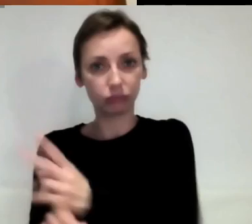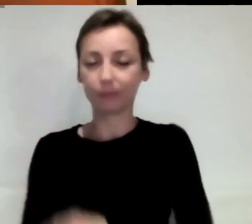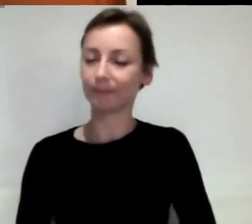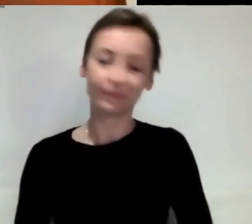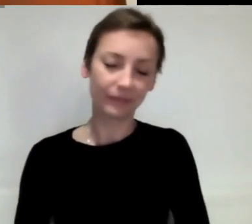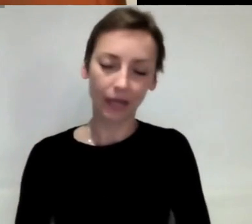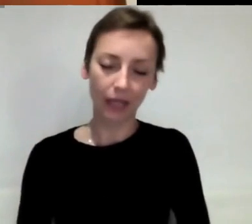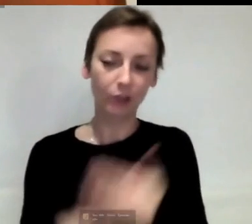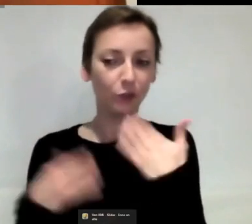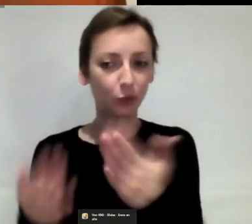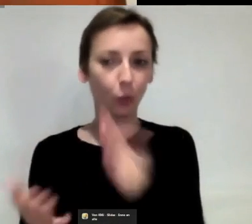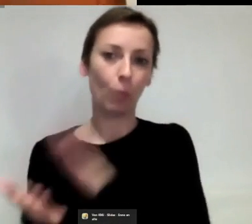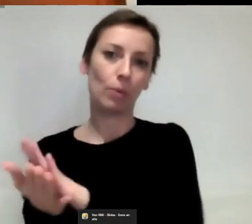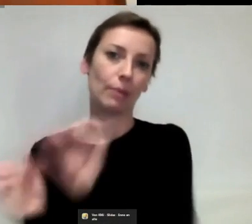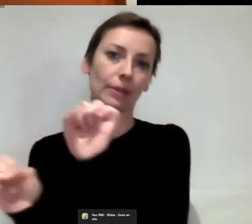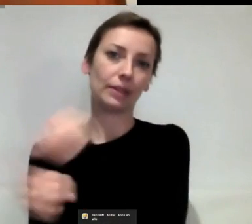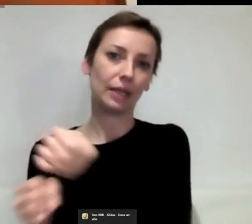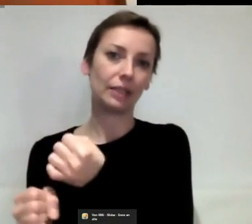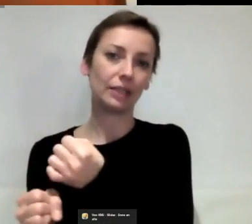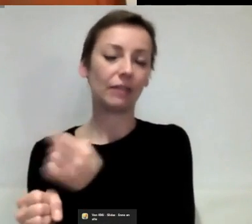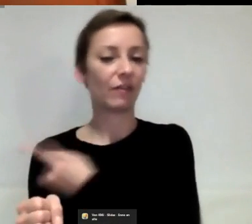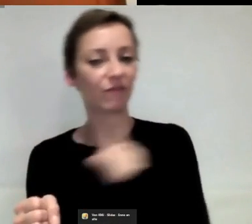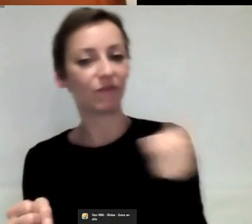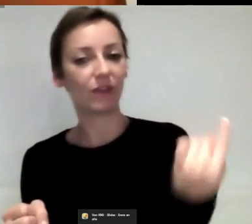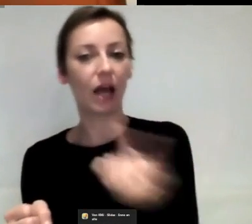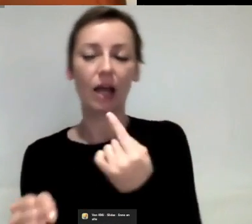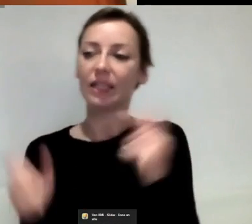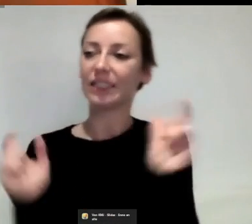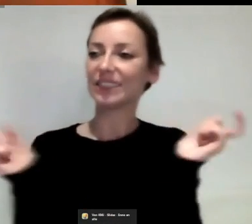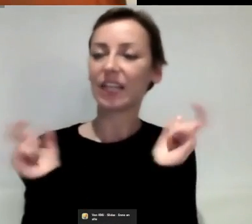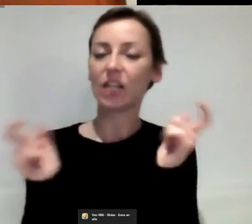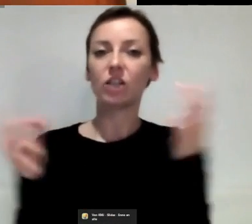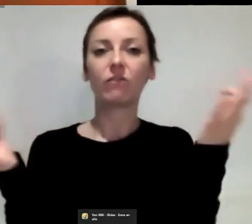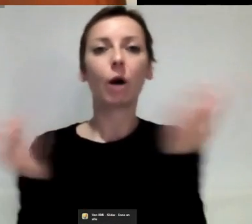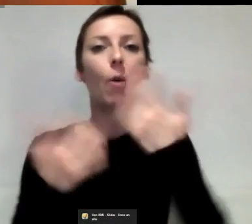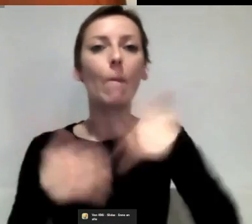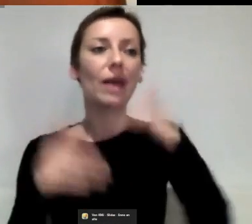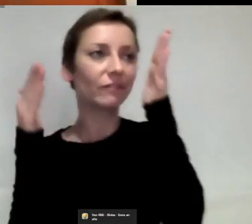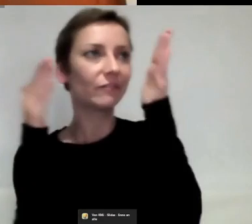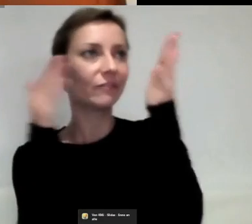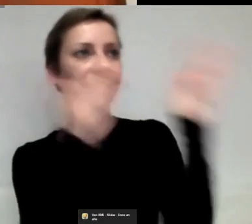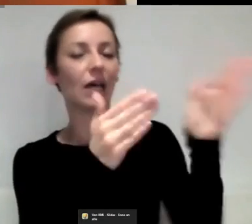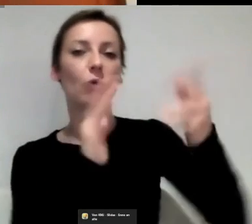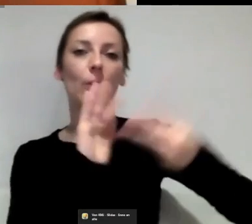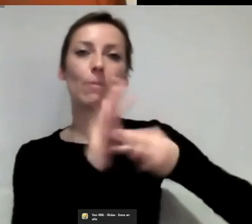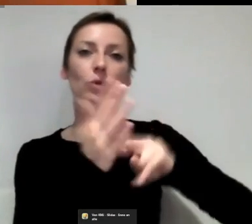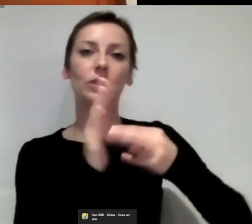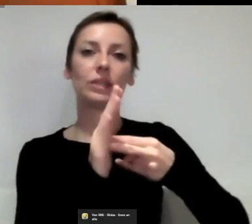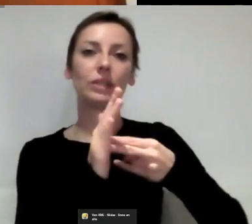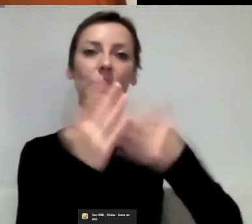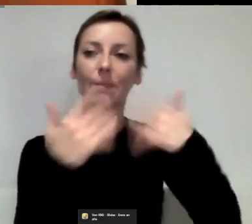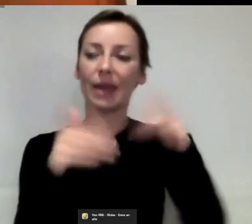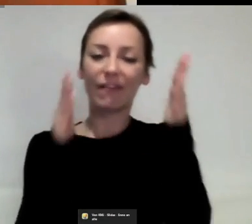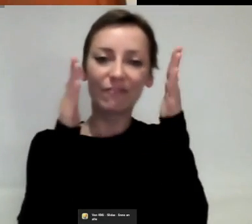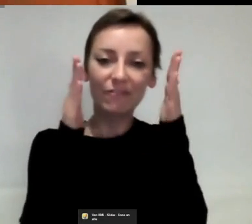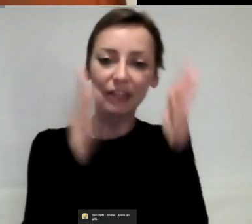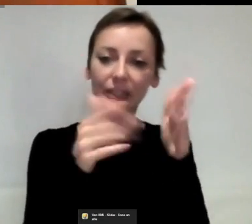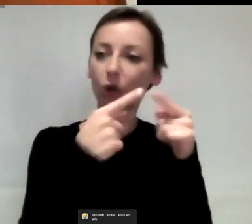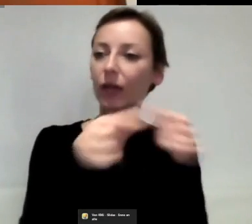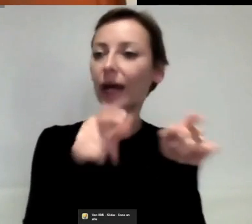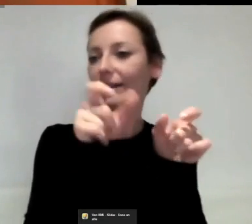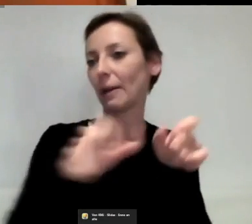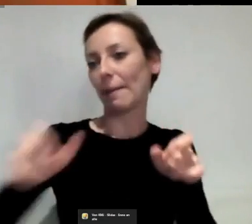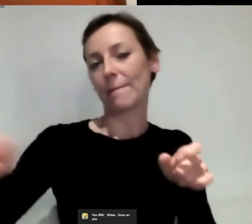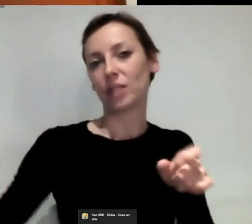mehr Vertrauen in die Politik, wir brauchen Vertrauen ineinander. Das hören wir auch immer wieder, dass Menschen fragen, ja, aber können